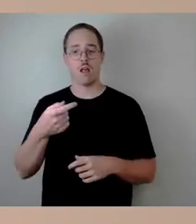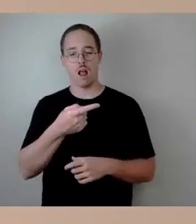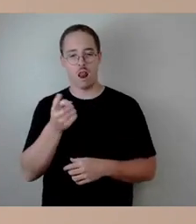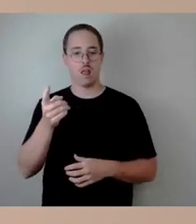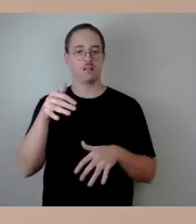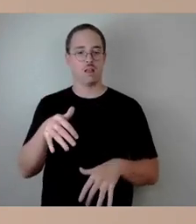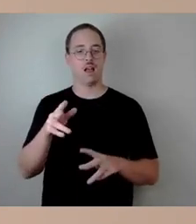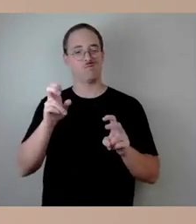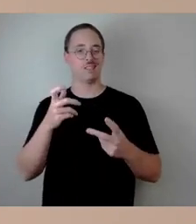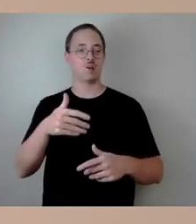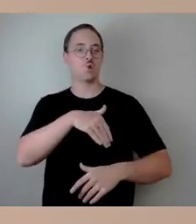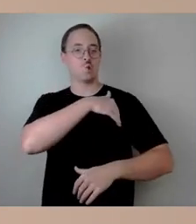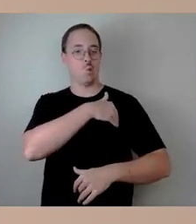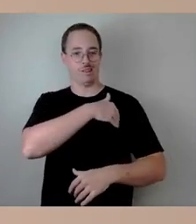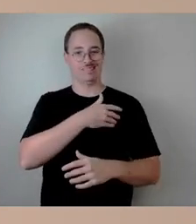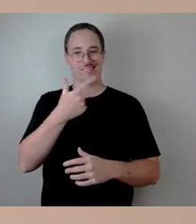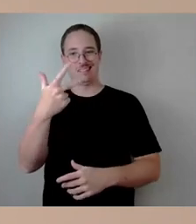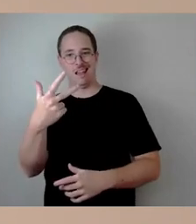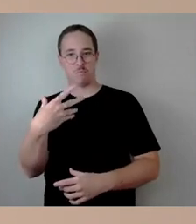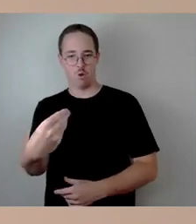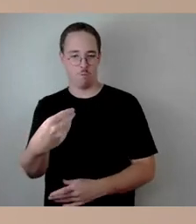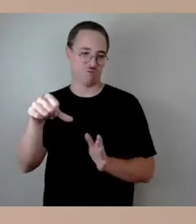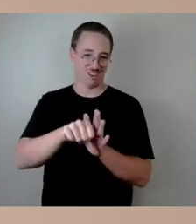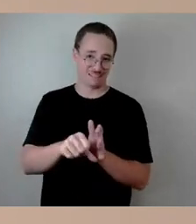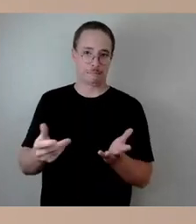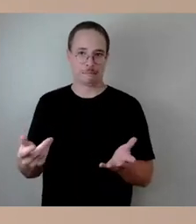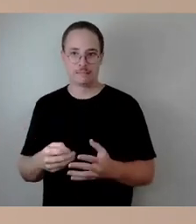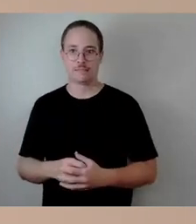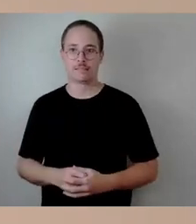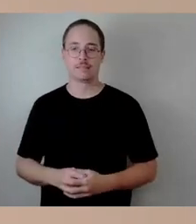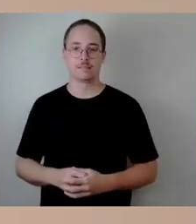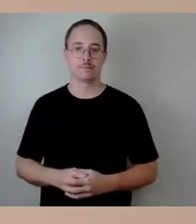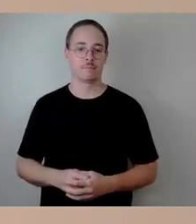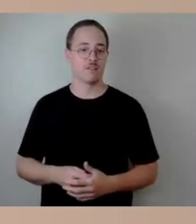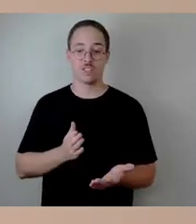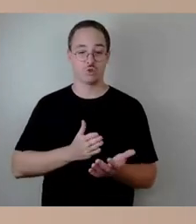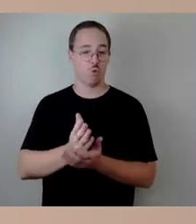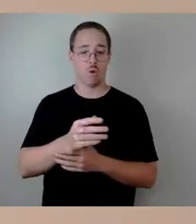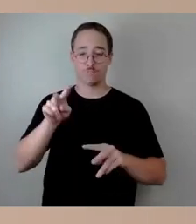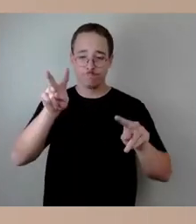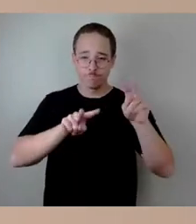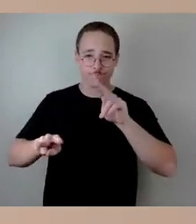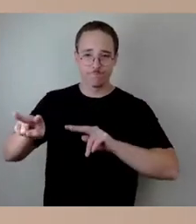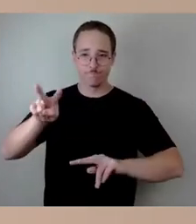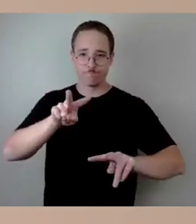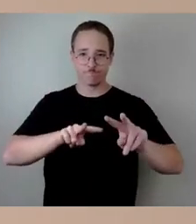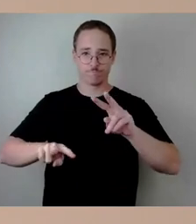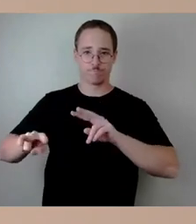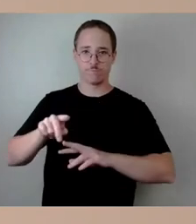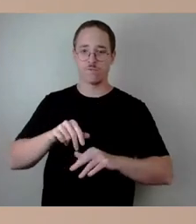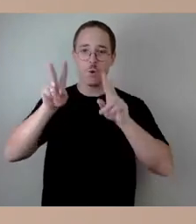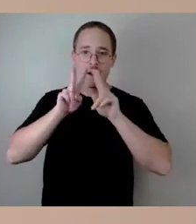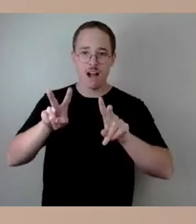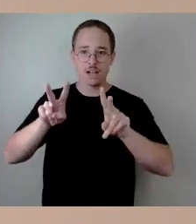3 bekommen haben, rund um die Uhr gemonitort werden, überwacht werden. Das